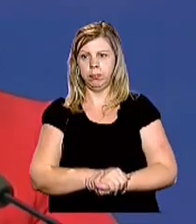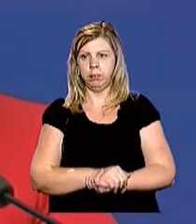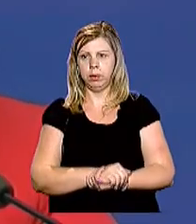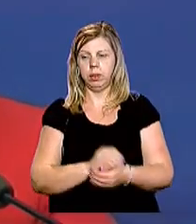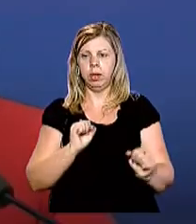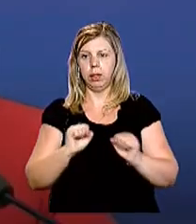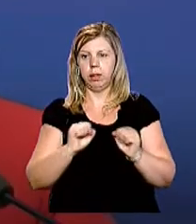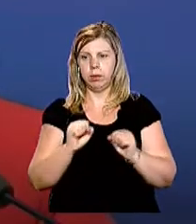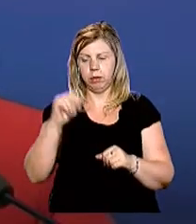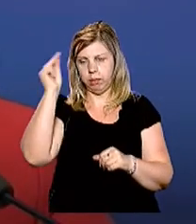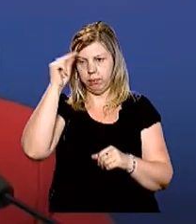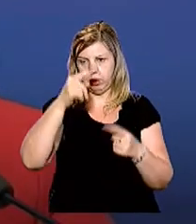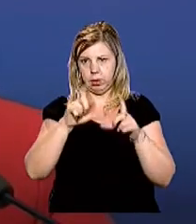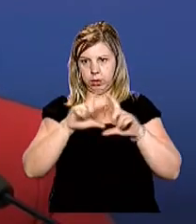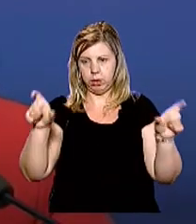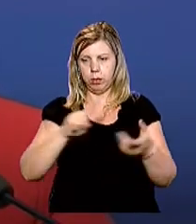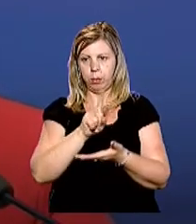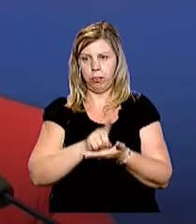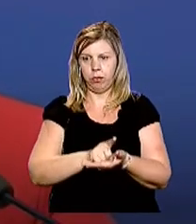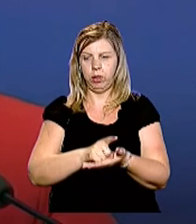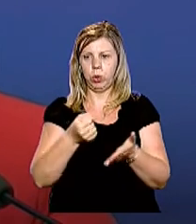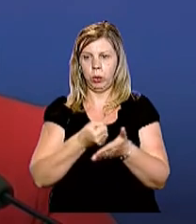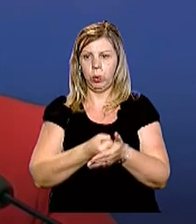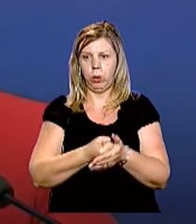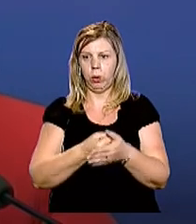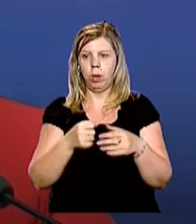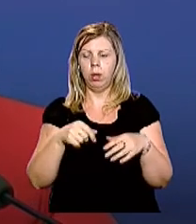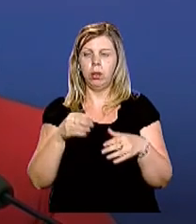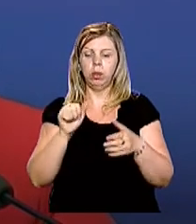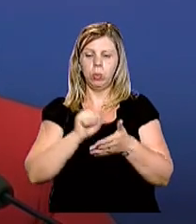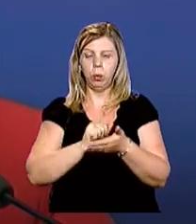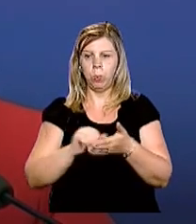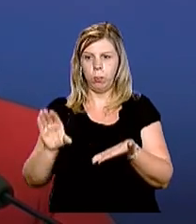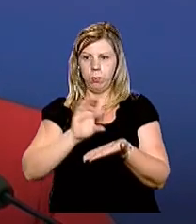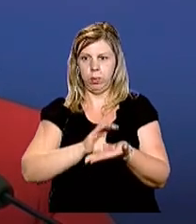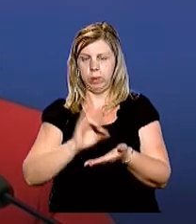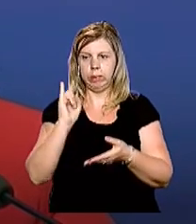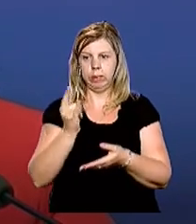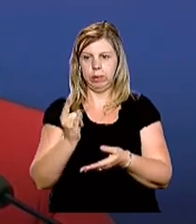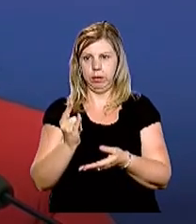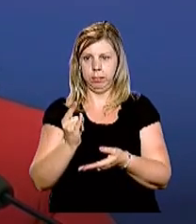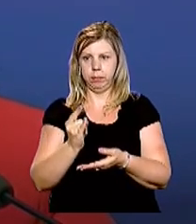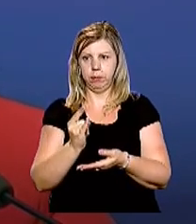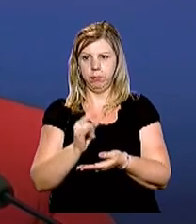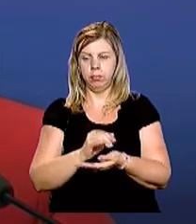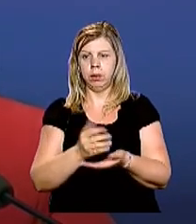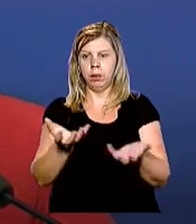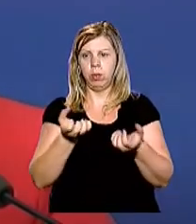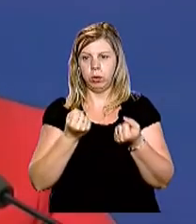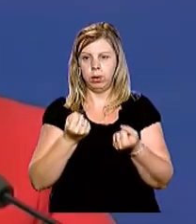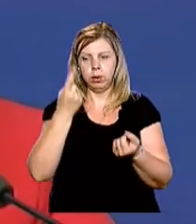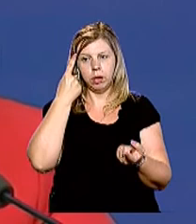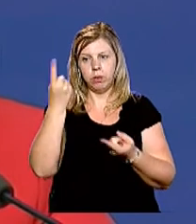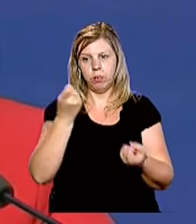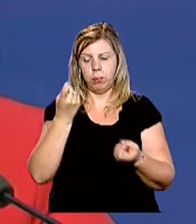Керівництво навчального закладу повинно до пакету документів дитини отримати